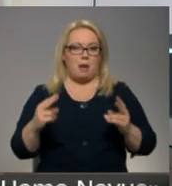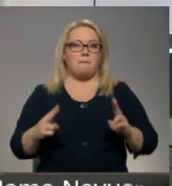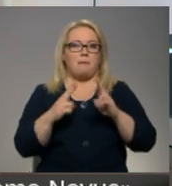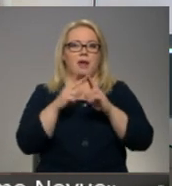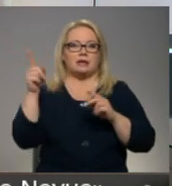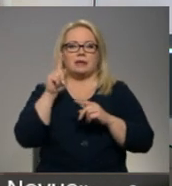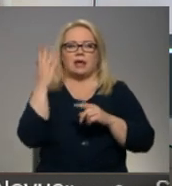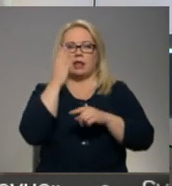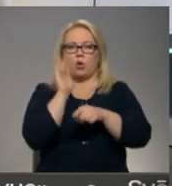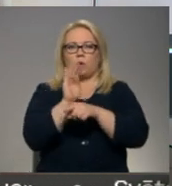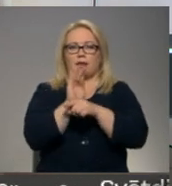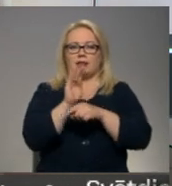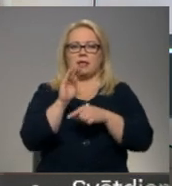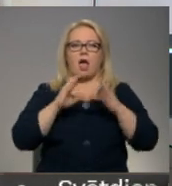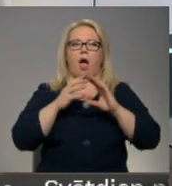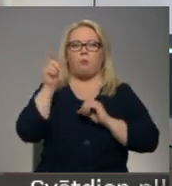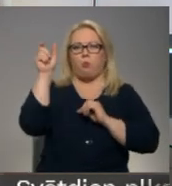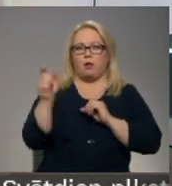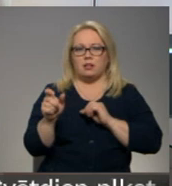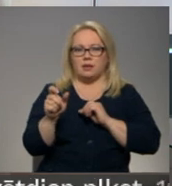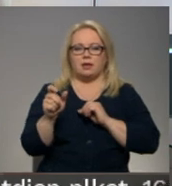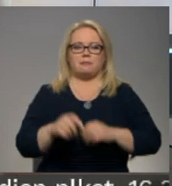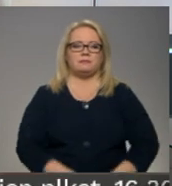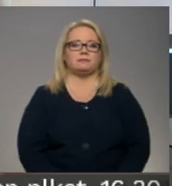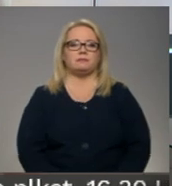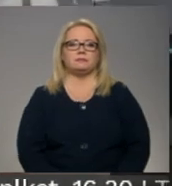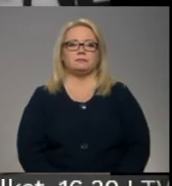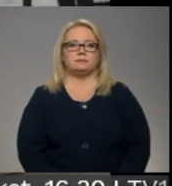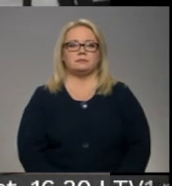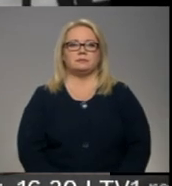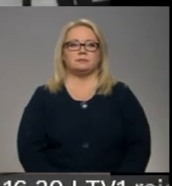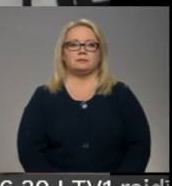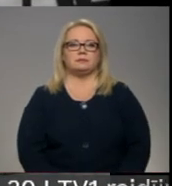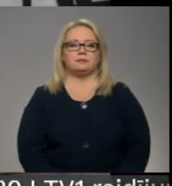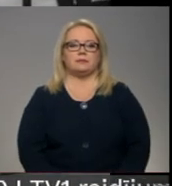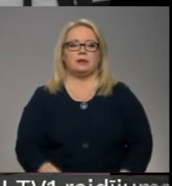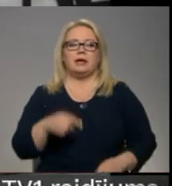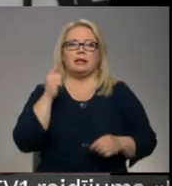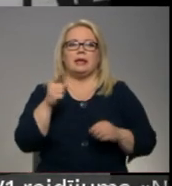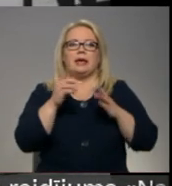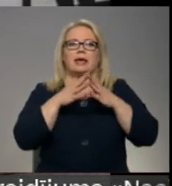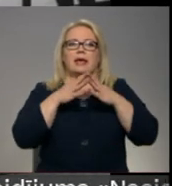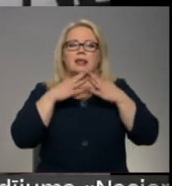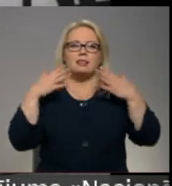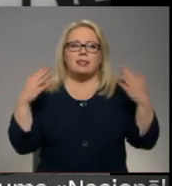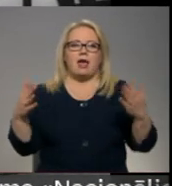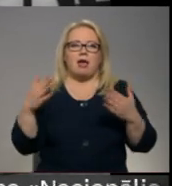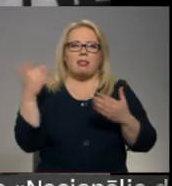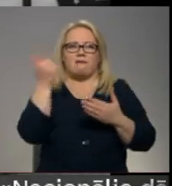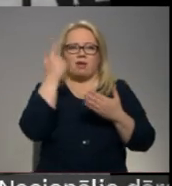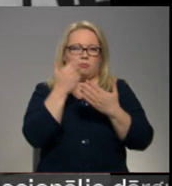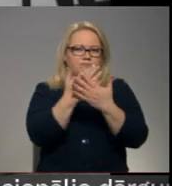arī kino kritiķi Daira Āboliņa, kurai lūdzām pastāstīt plašāk. Tik liela retrospekcija